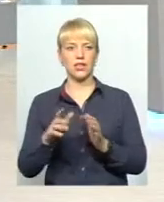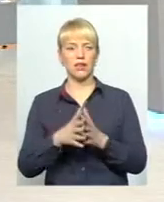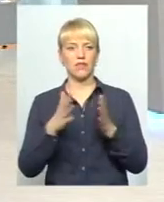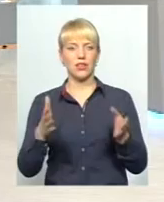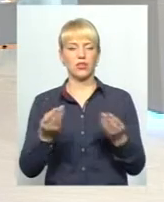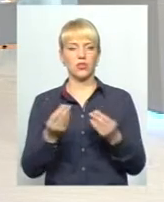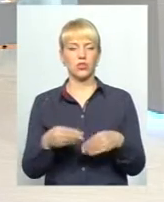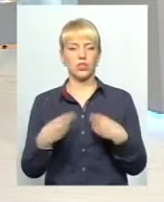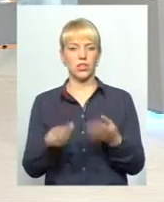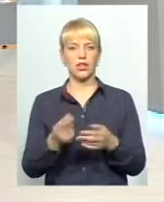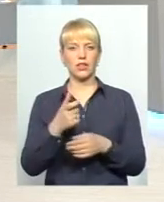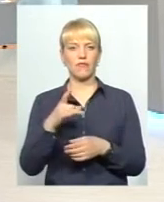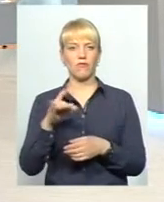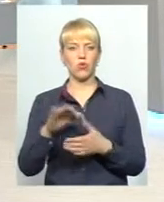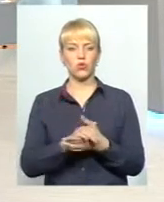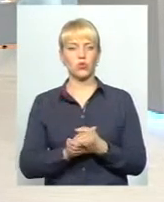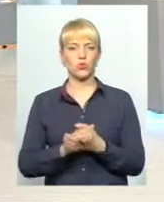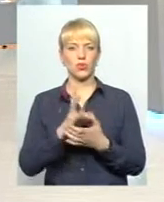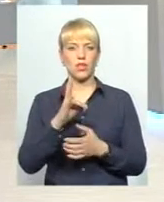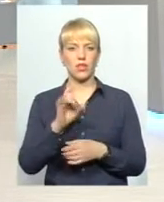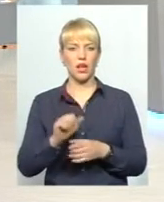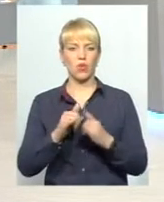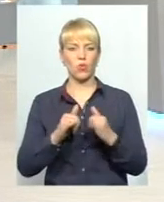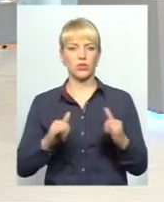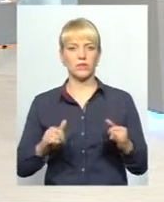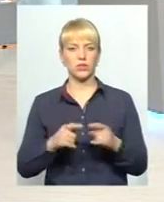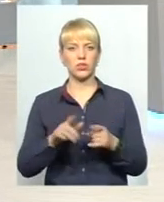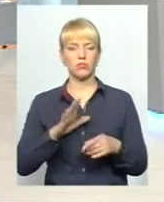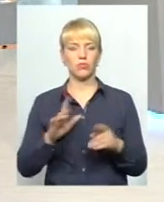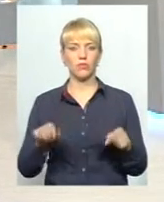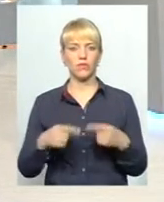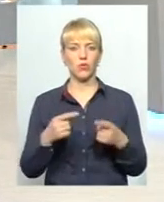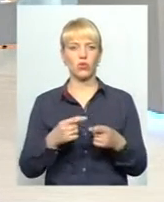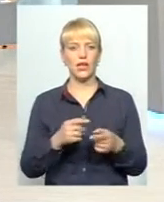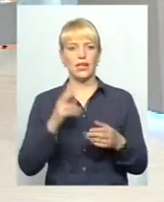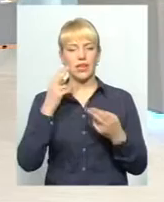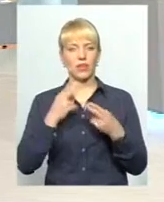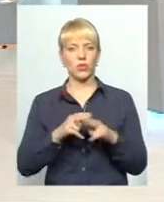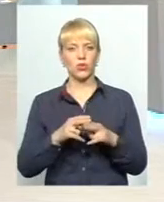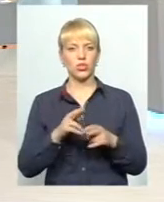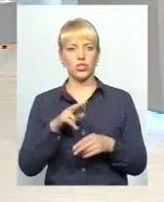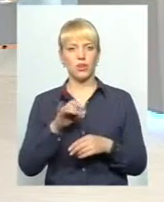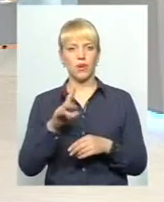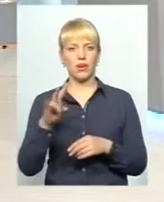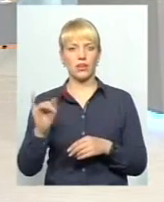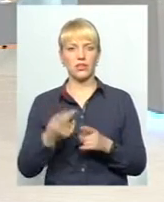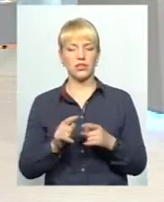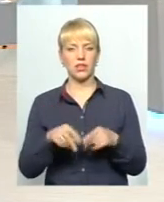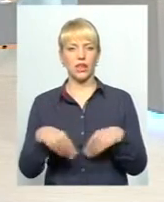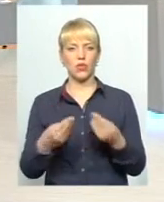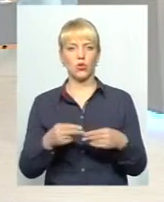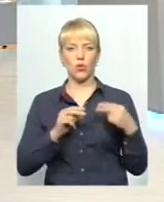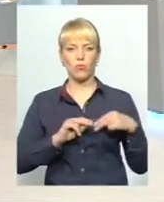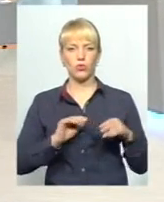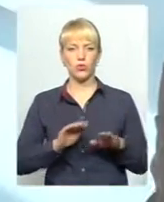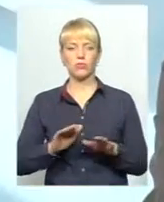кошти давав, звичайно, Євросоюз на розвиток, створювалися технологічні парки, і це дало, звичайно, робочі місця,